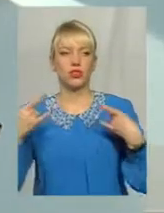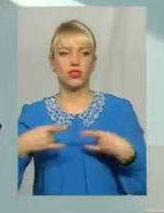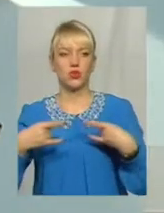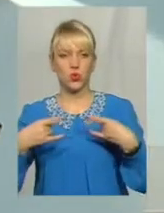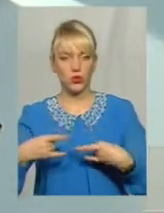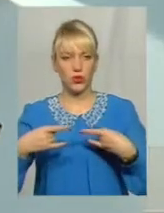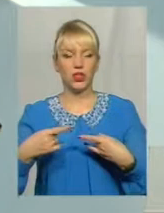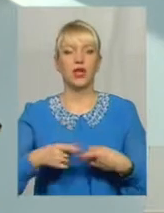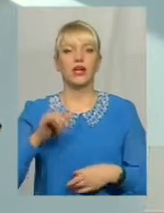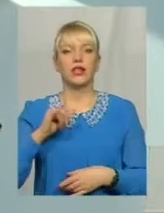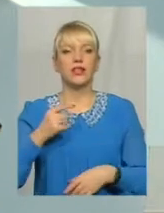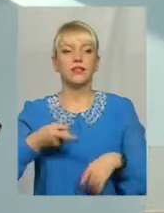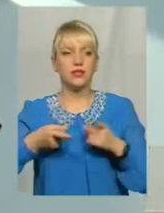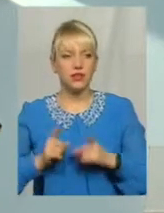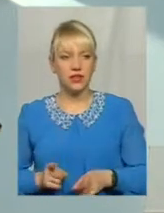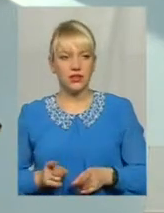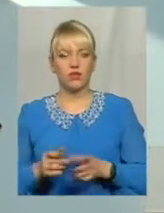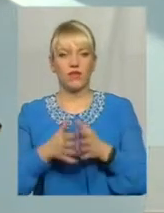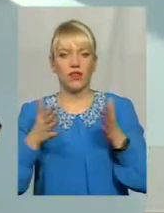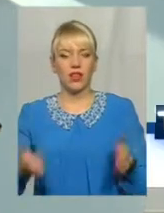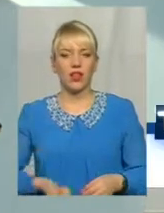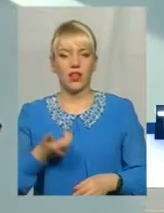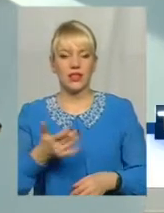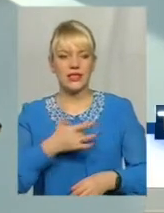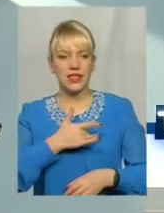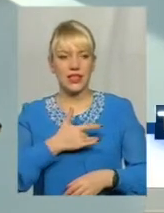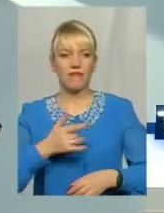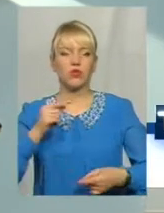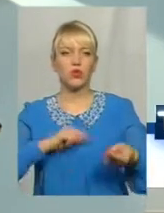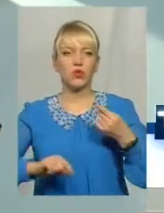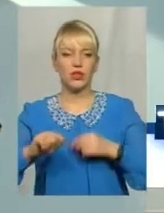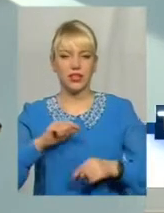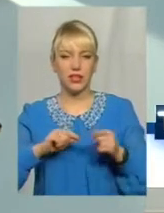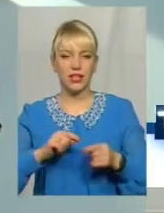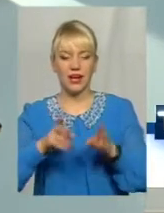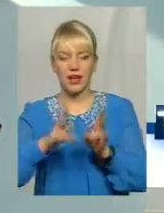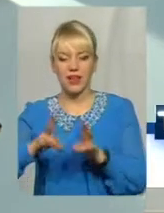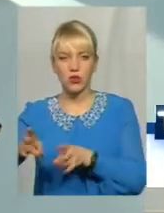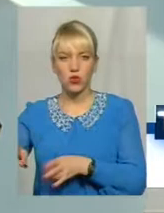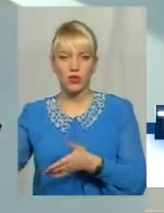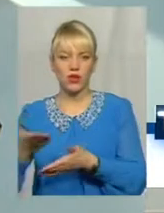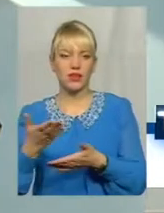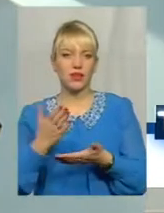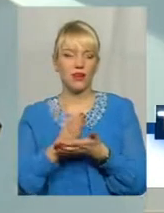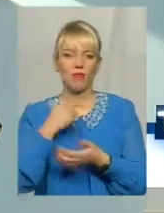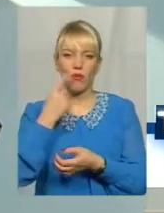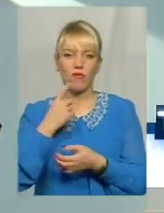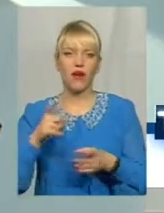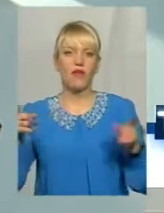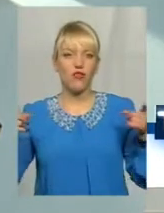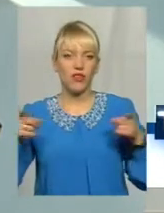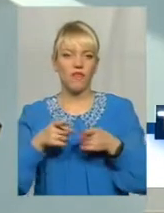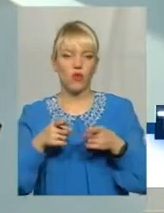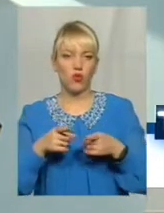Дійсно, велика кількість серцево-судинних катастроф Про які йде мова, які вкрочують життя